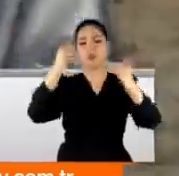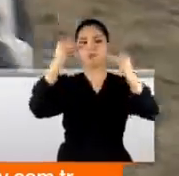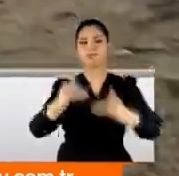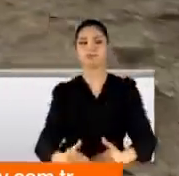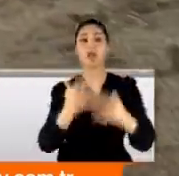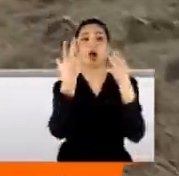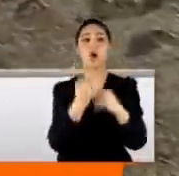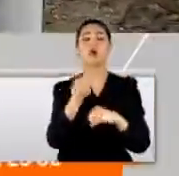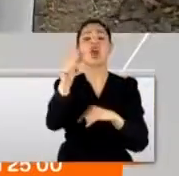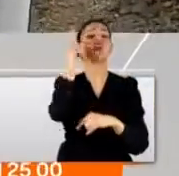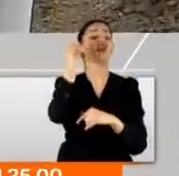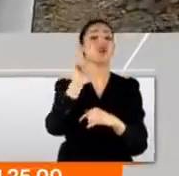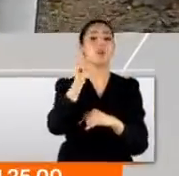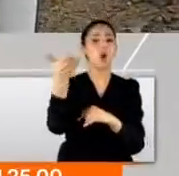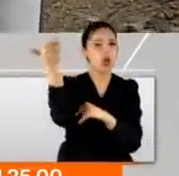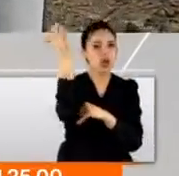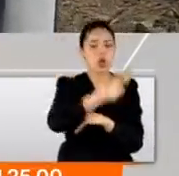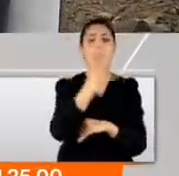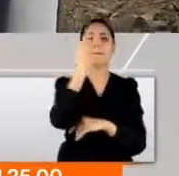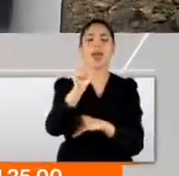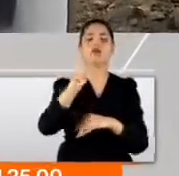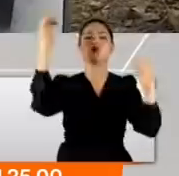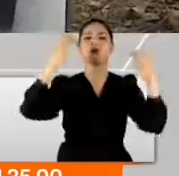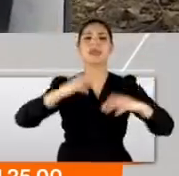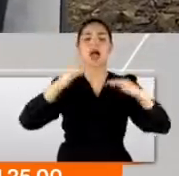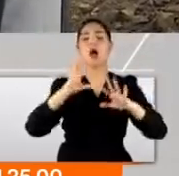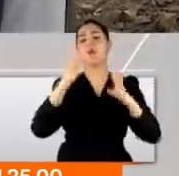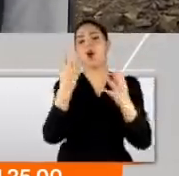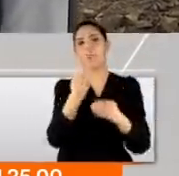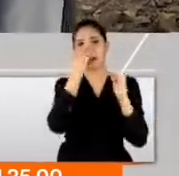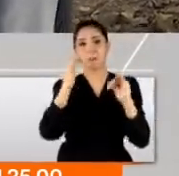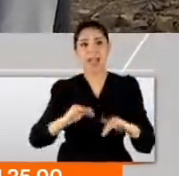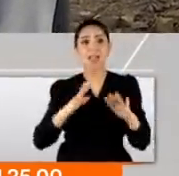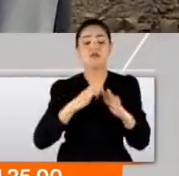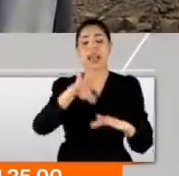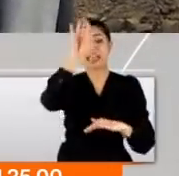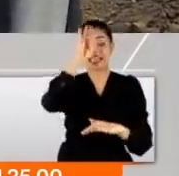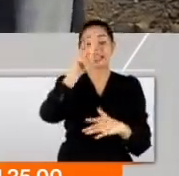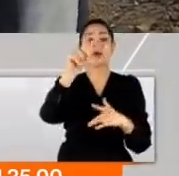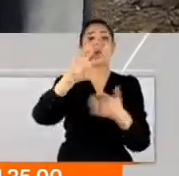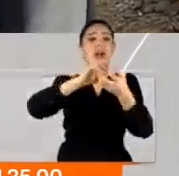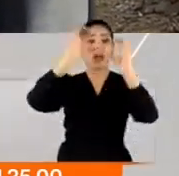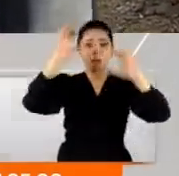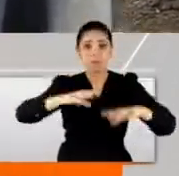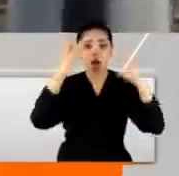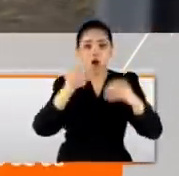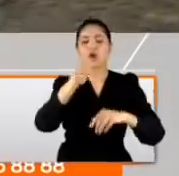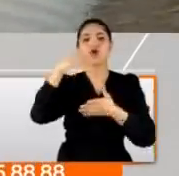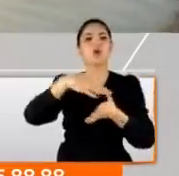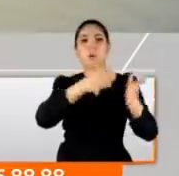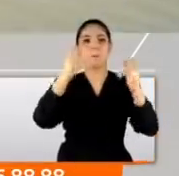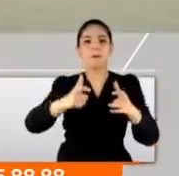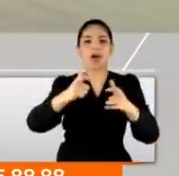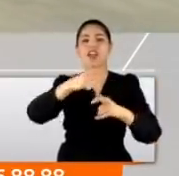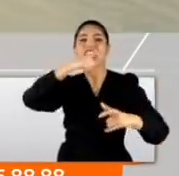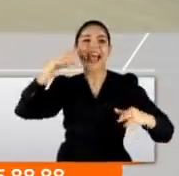geriledi. Şimdi çarşambadan itibaren 5 günlük bir yağış dalgası bekleniyor. Eğer İstanbul'a kar düşerse barajlar belki